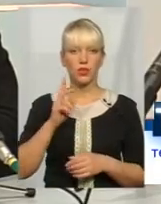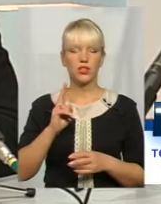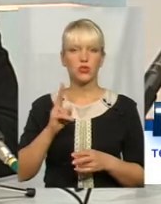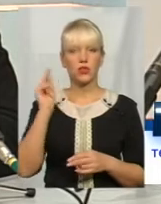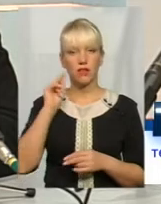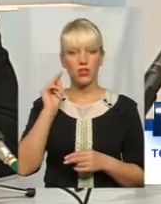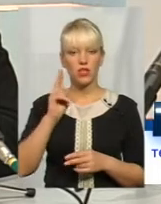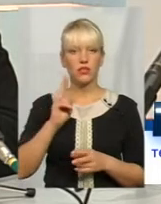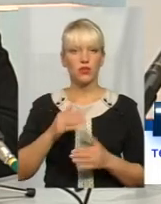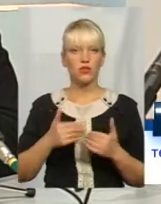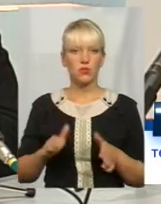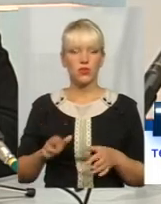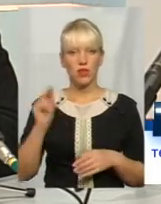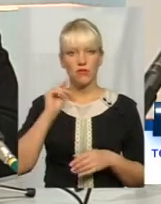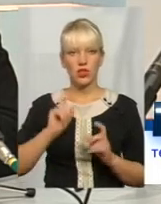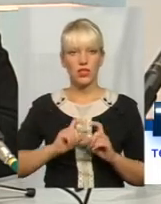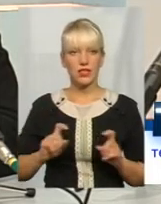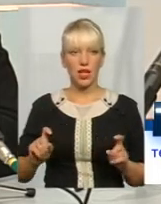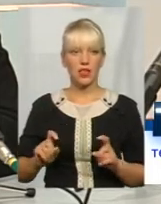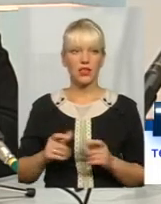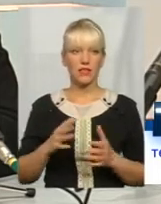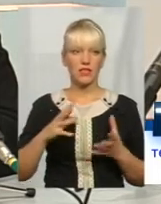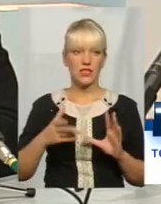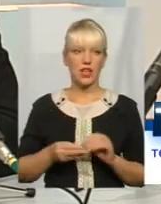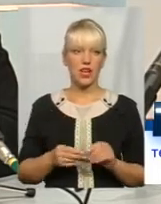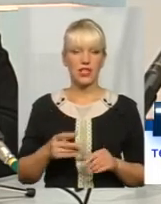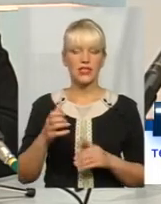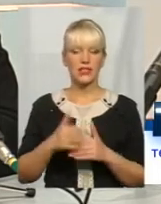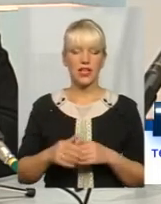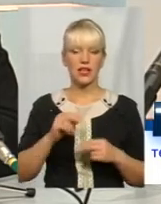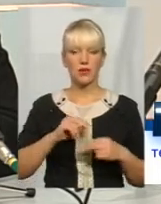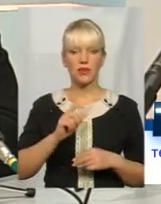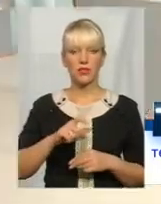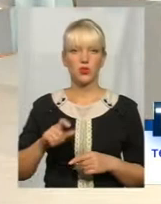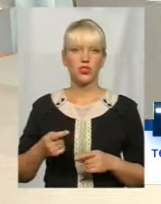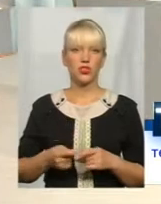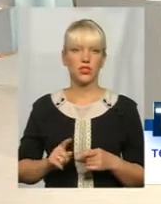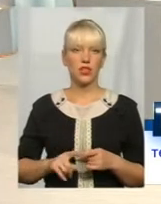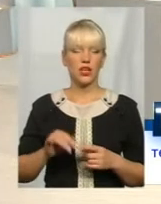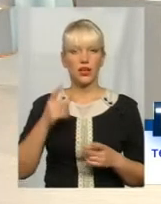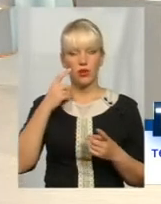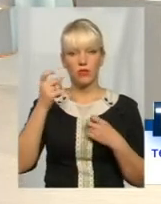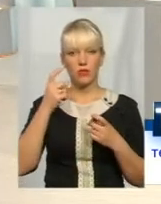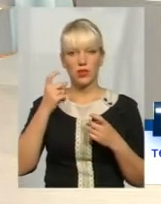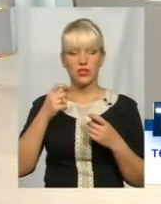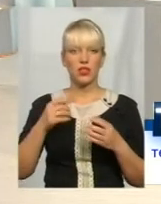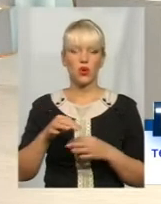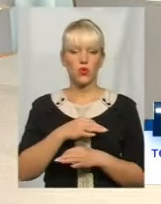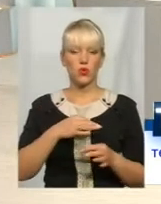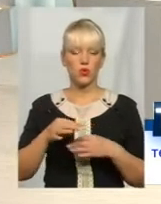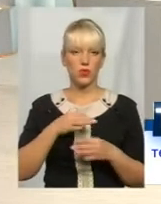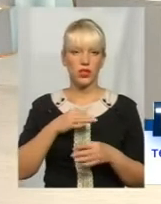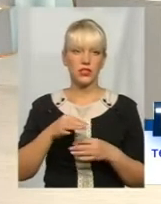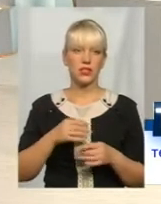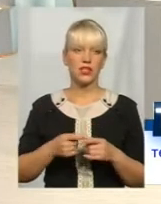навчається як випускники навчальних закладів і взагалі серед працюючих. Це інформаційні і консультаційні такі